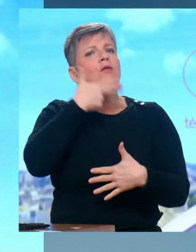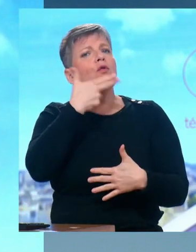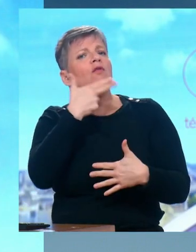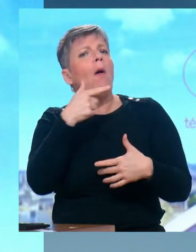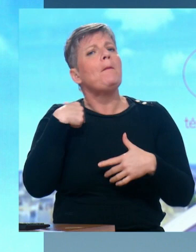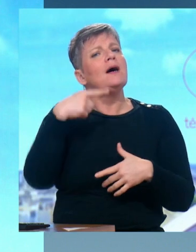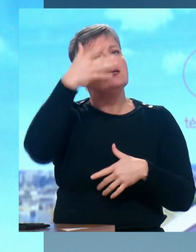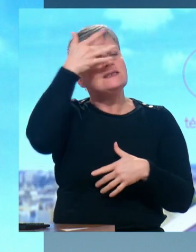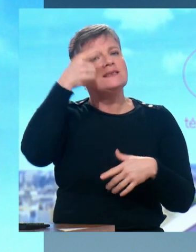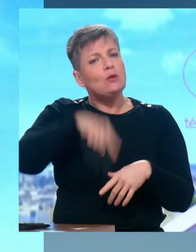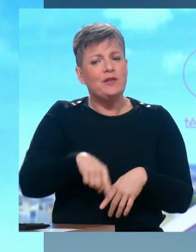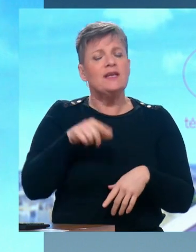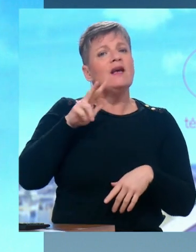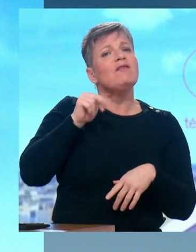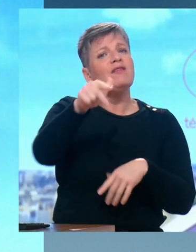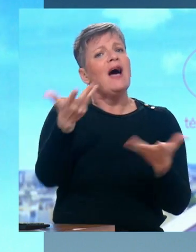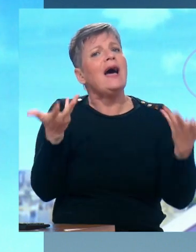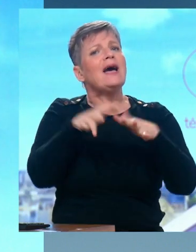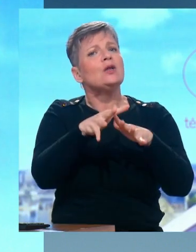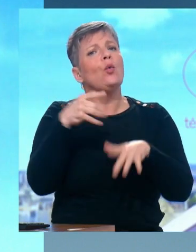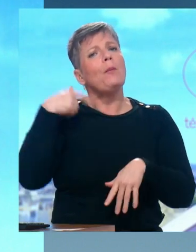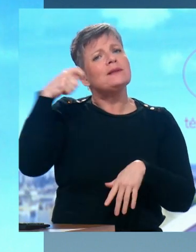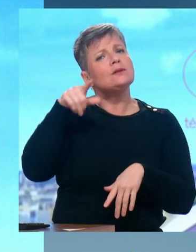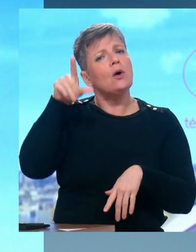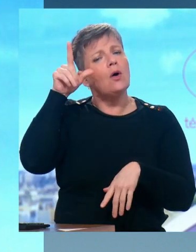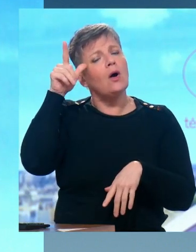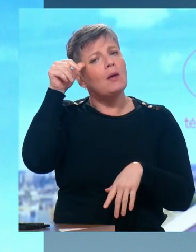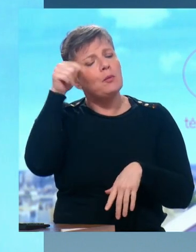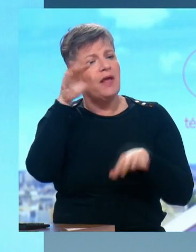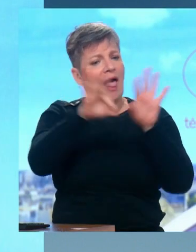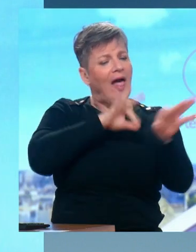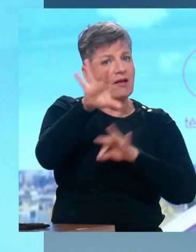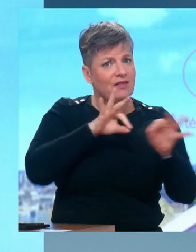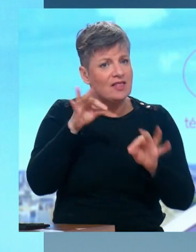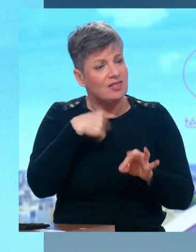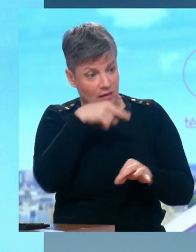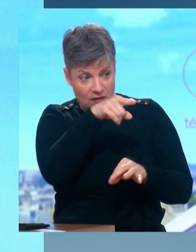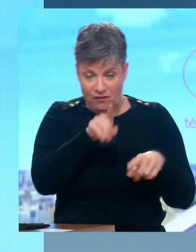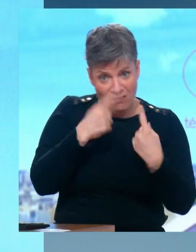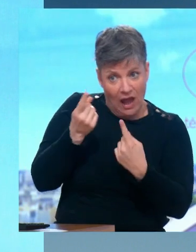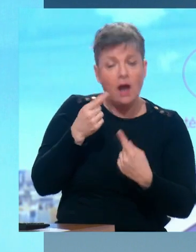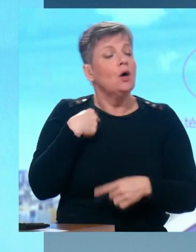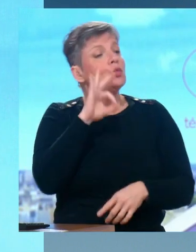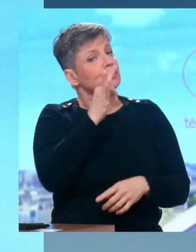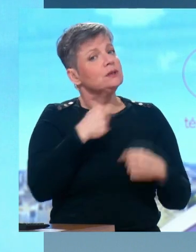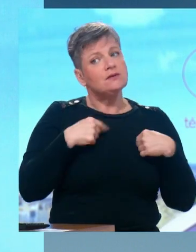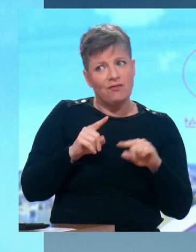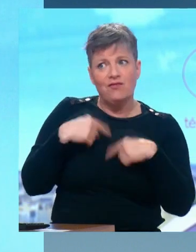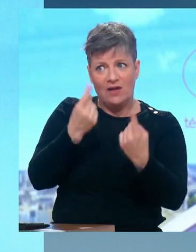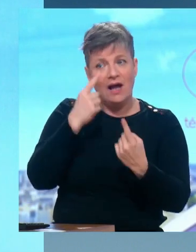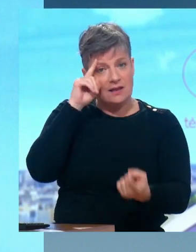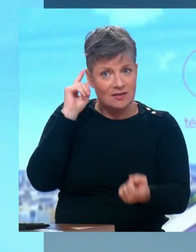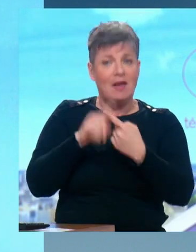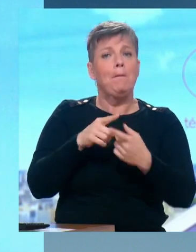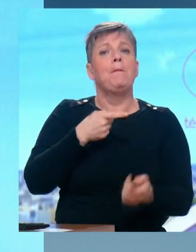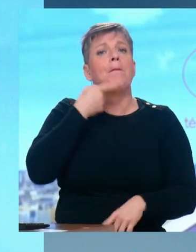les chefs de partis, comme il l'avait fait fin août. Est-ce que vous irez ? Oui, nous irons, notamment pour pouvoir parler de